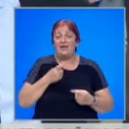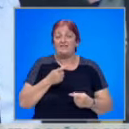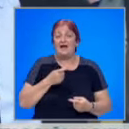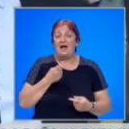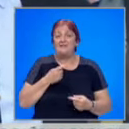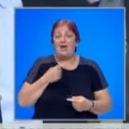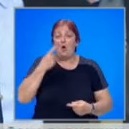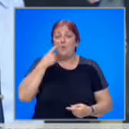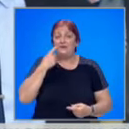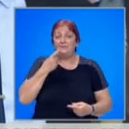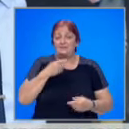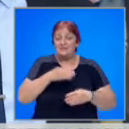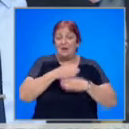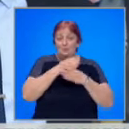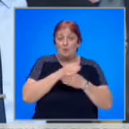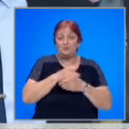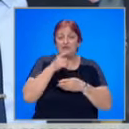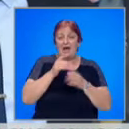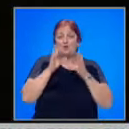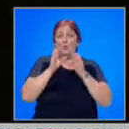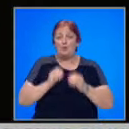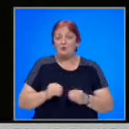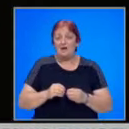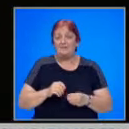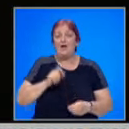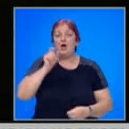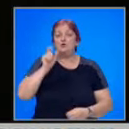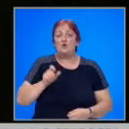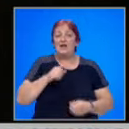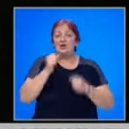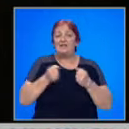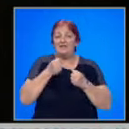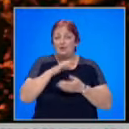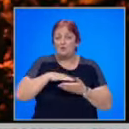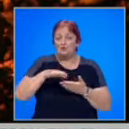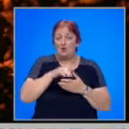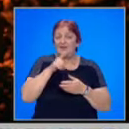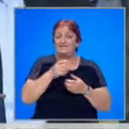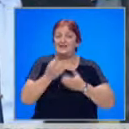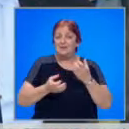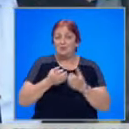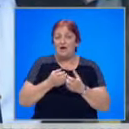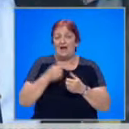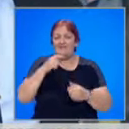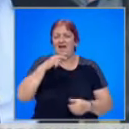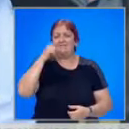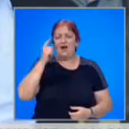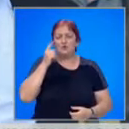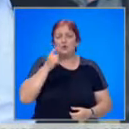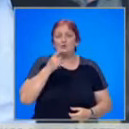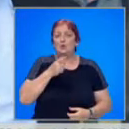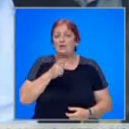опитаме да сме в помощ за тяхното потушаване. Човешката дейност е в основата на тези пожари. Най-важното,